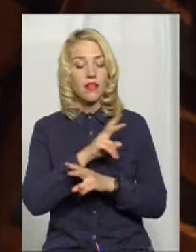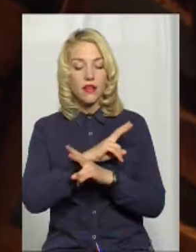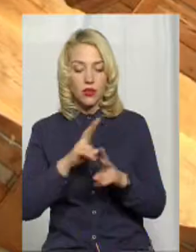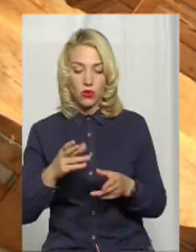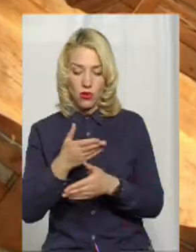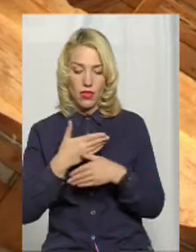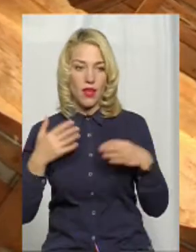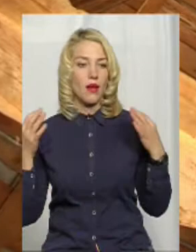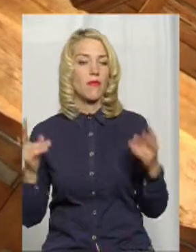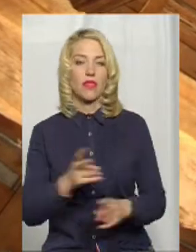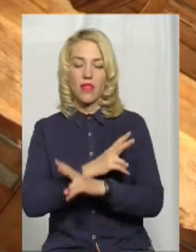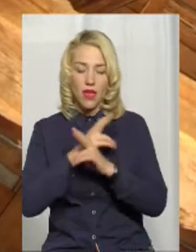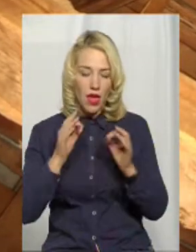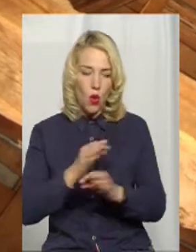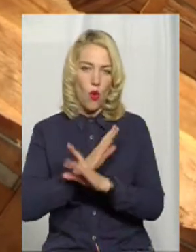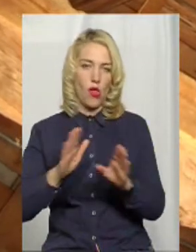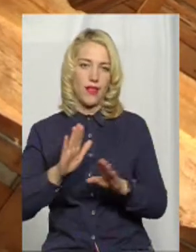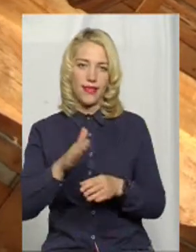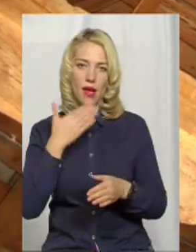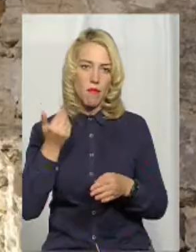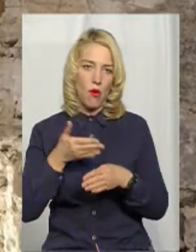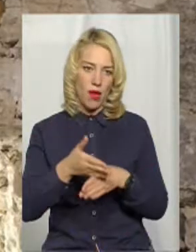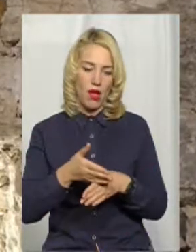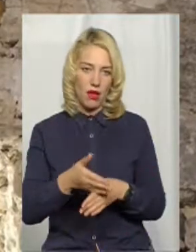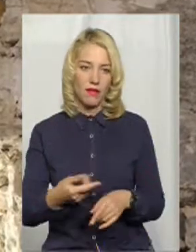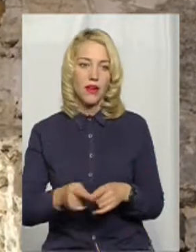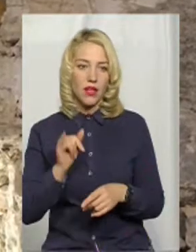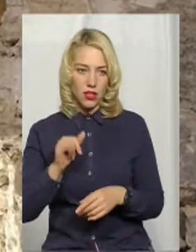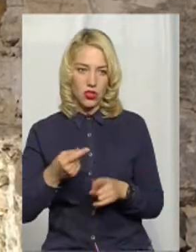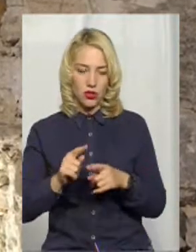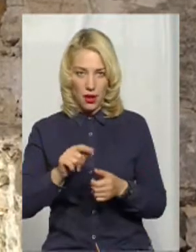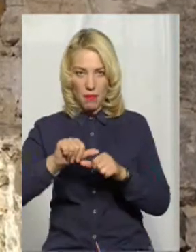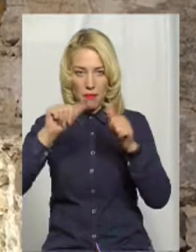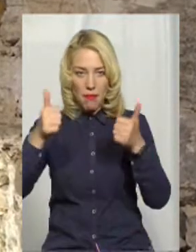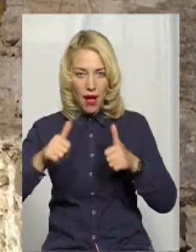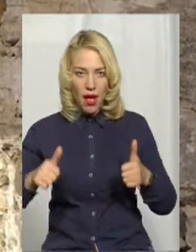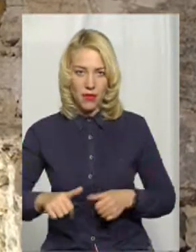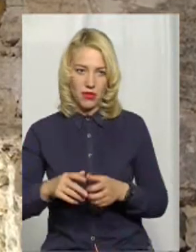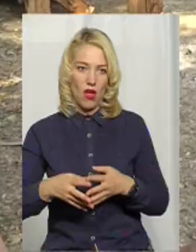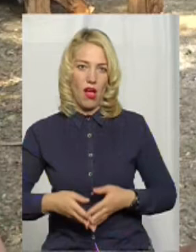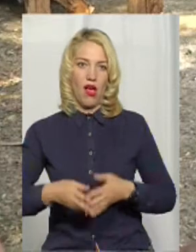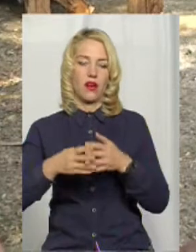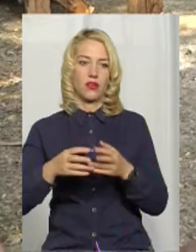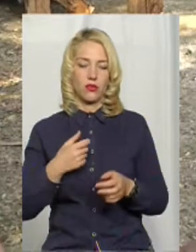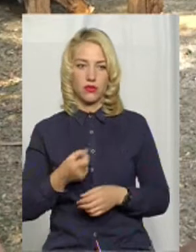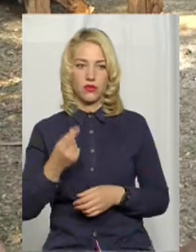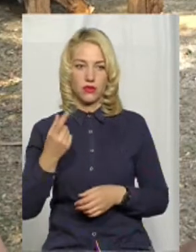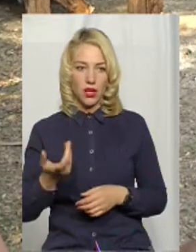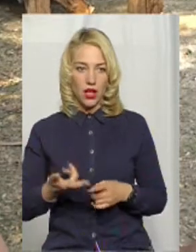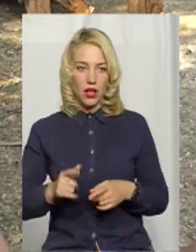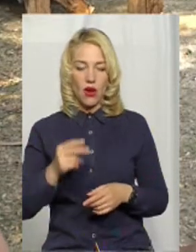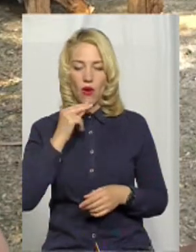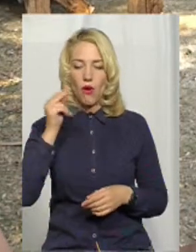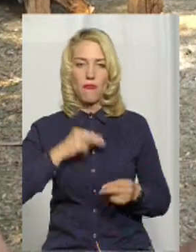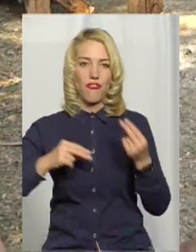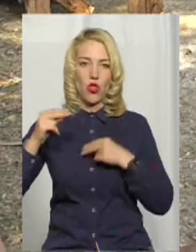ніколи церкві, щоб це допоміг, що це пам'ятка архітектури. А що в нас обвинувачі сказали,